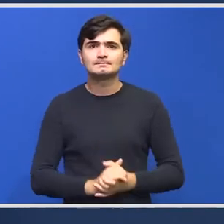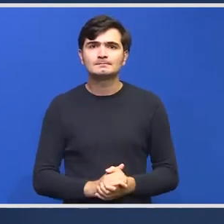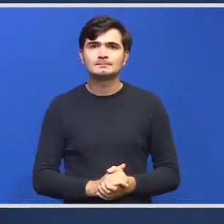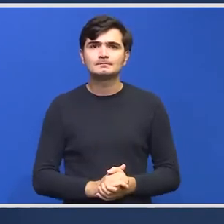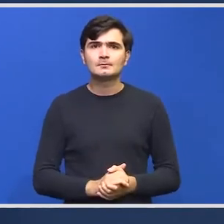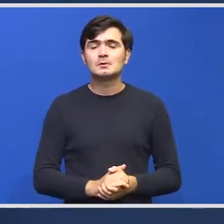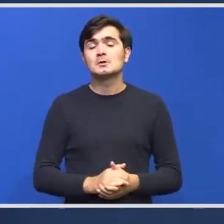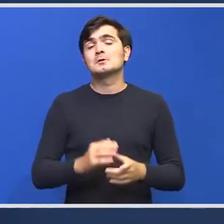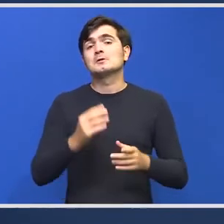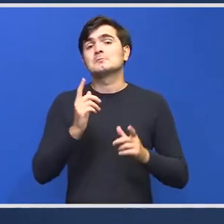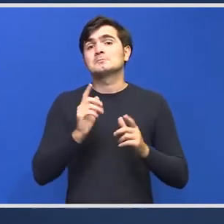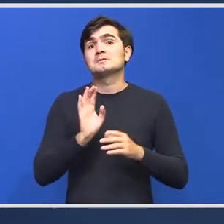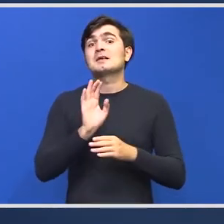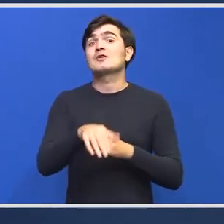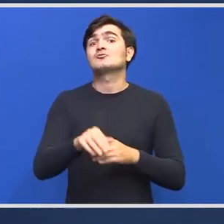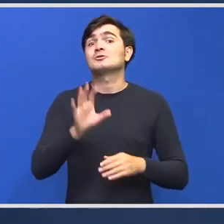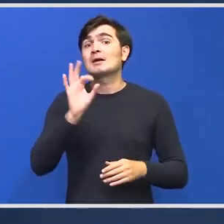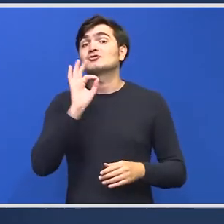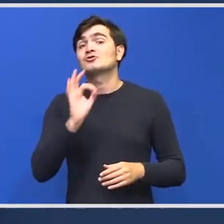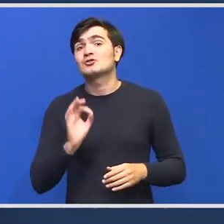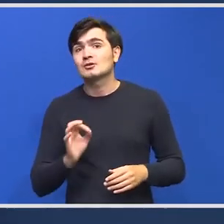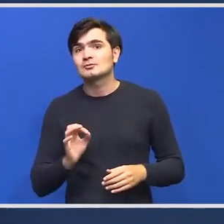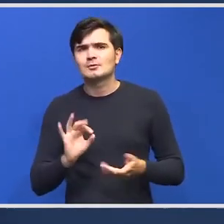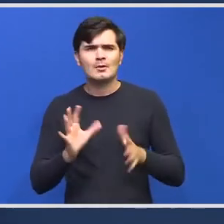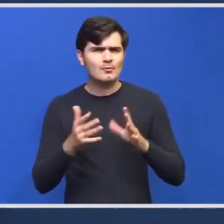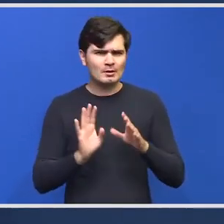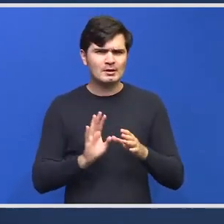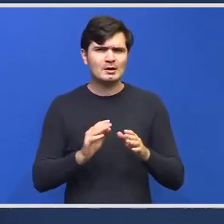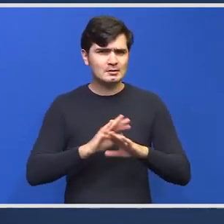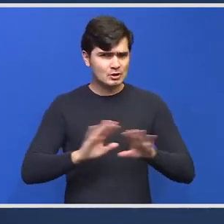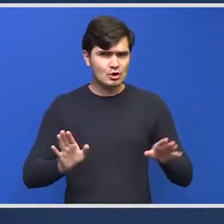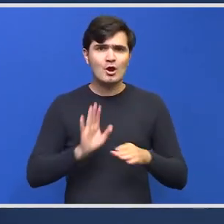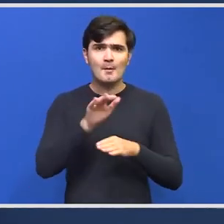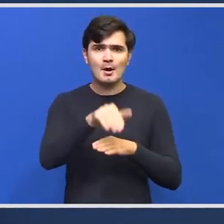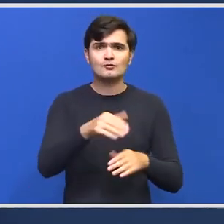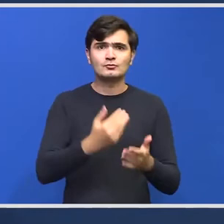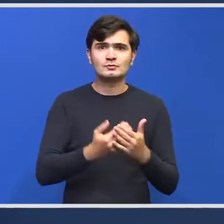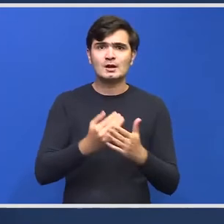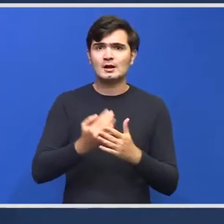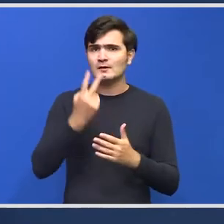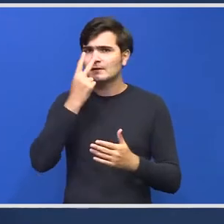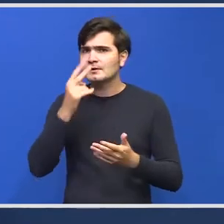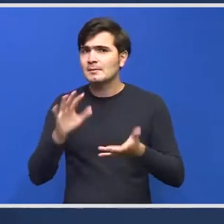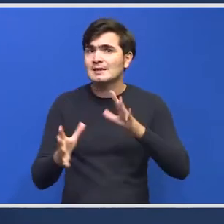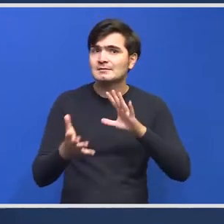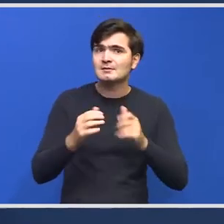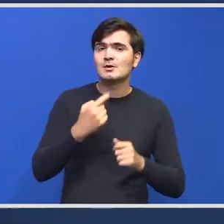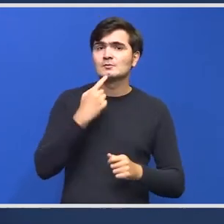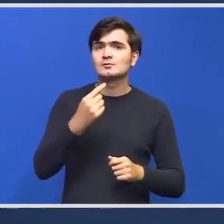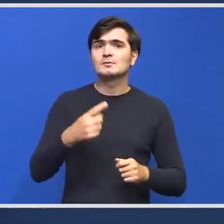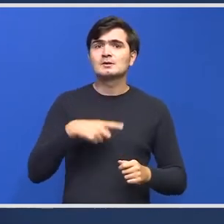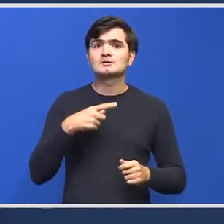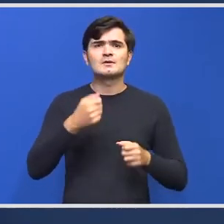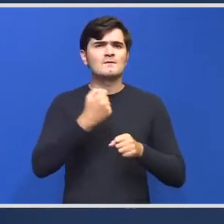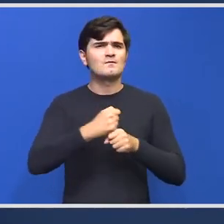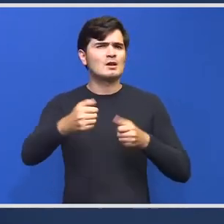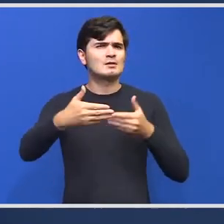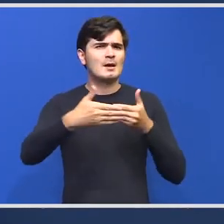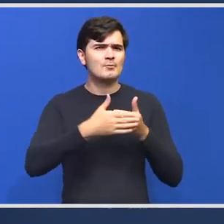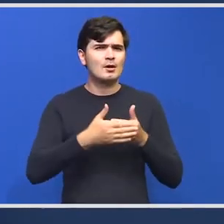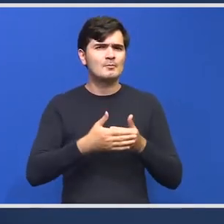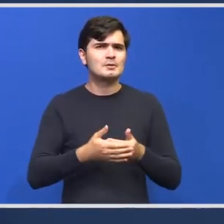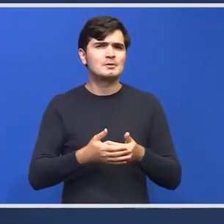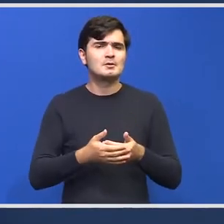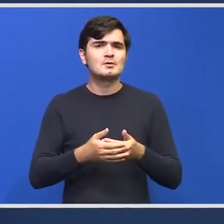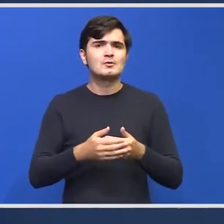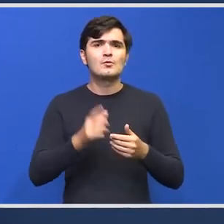Să ajungem la 50% întâi. Probabil deja am ajuns. Dacă luăm în calcul estimările, am putea spune că suntem foarte aproape. La ce